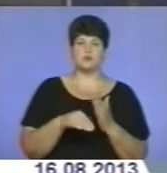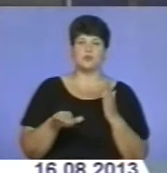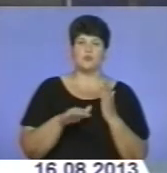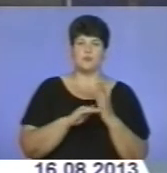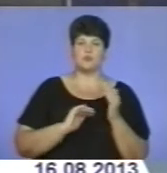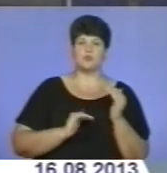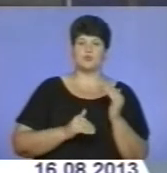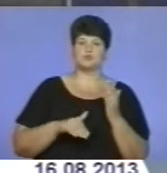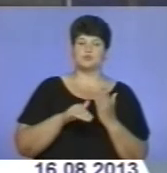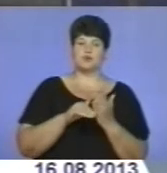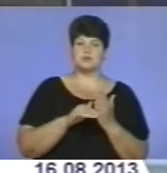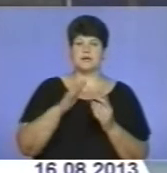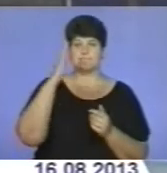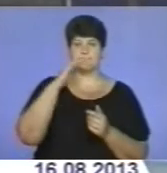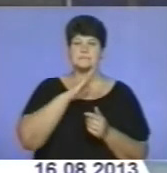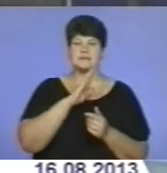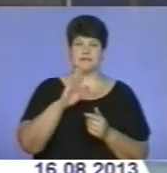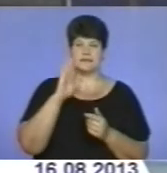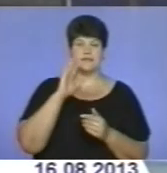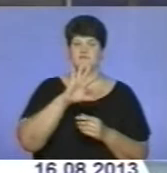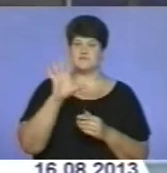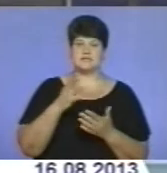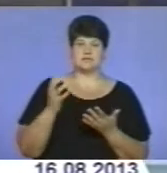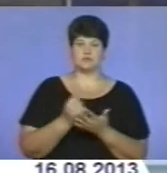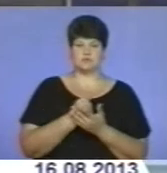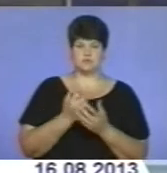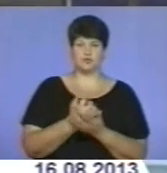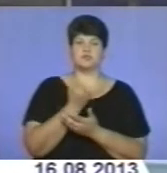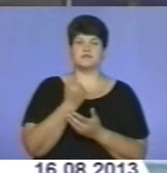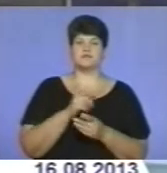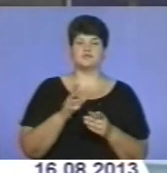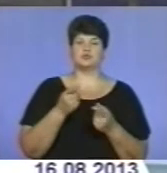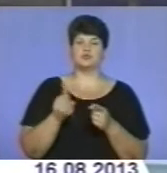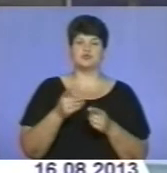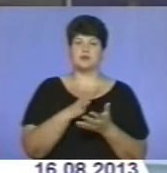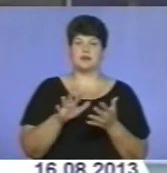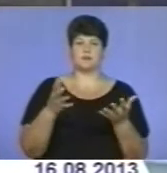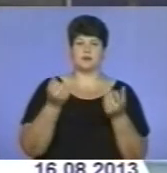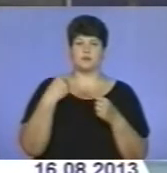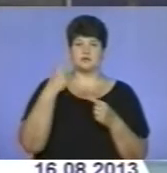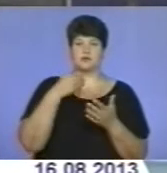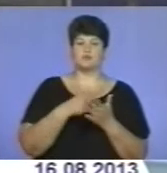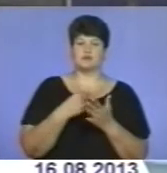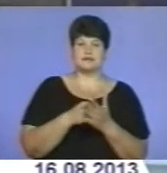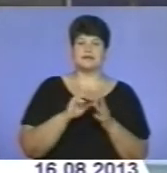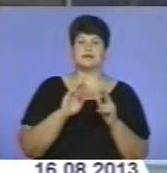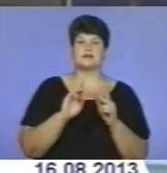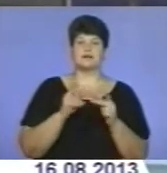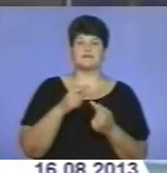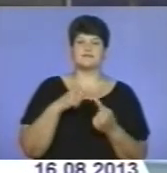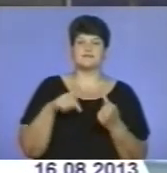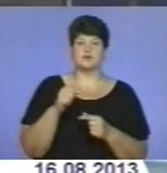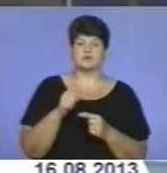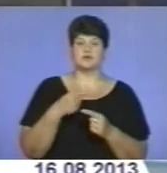меценатію батьків. Не все задумане вдалося реалізувати через неприйнятий обласний бюджет. Як вийшли із ситуації,